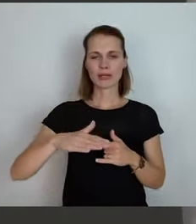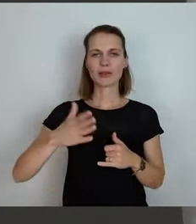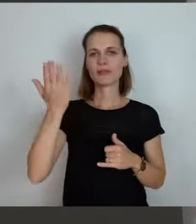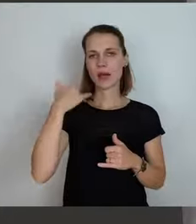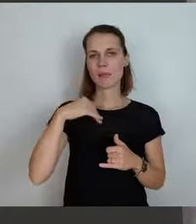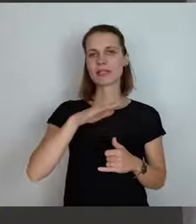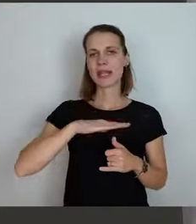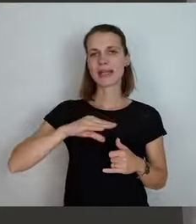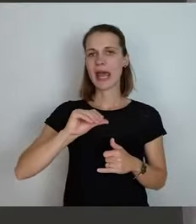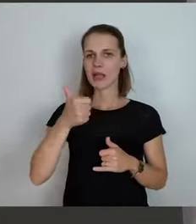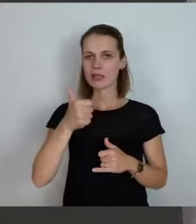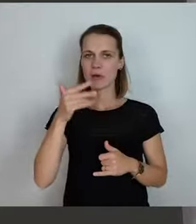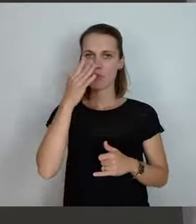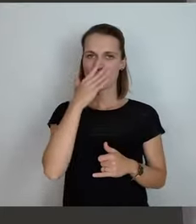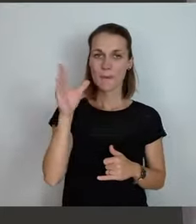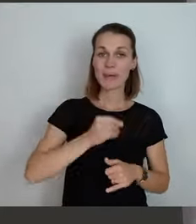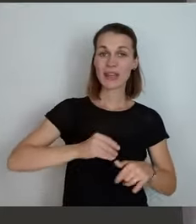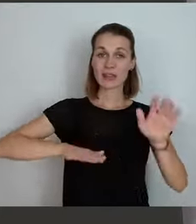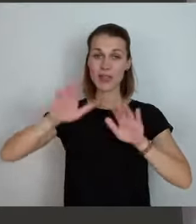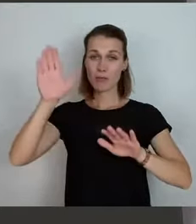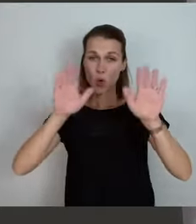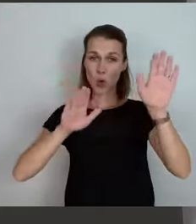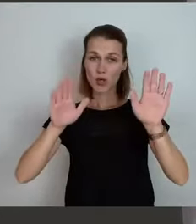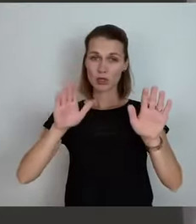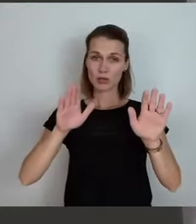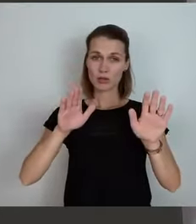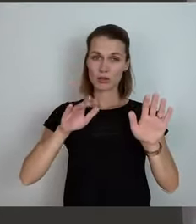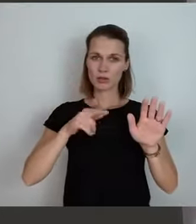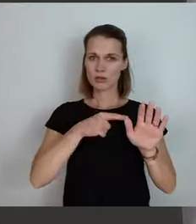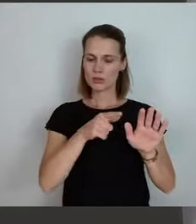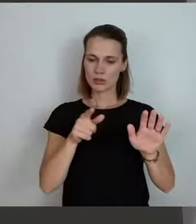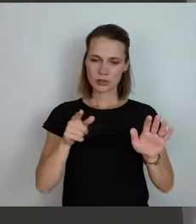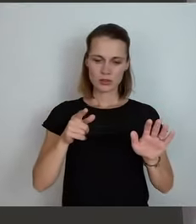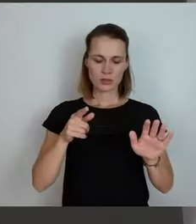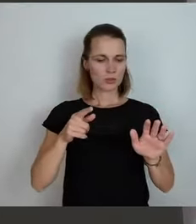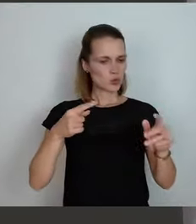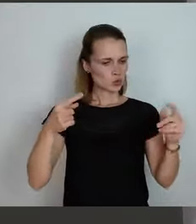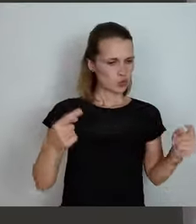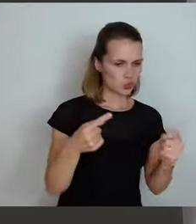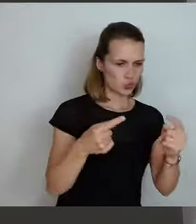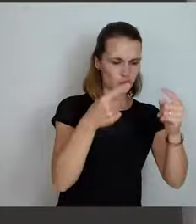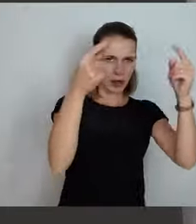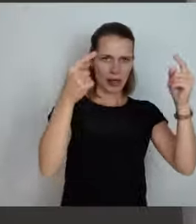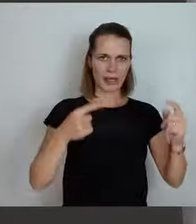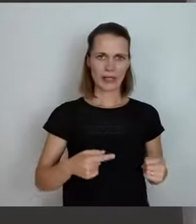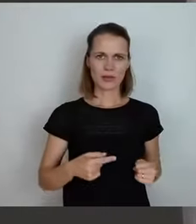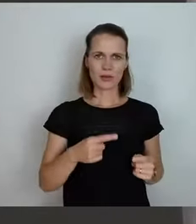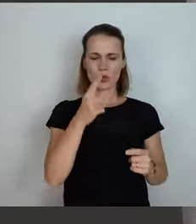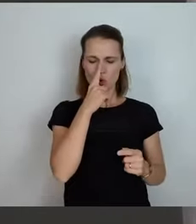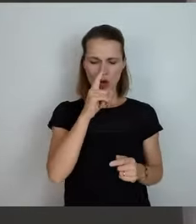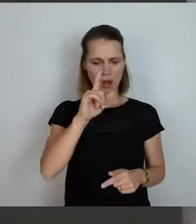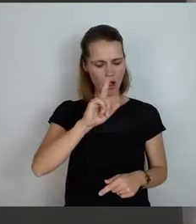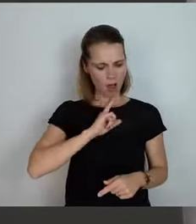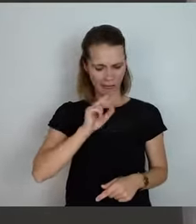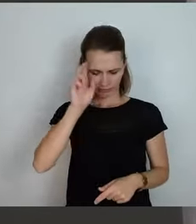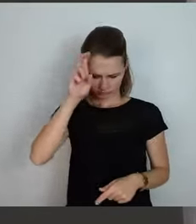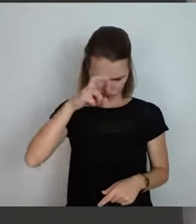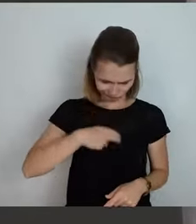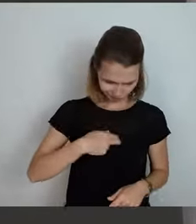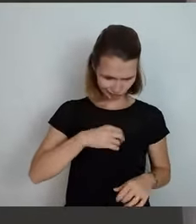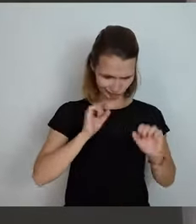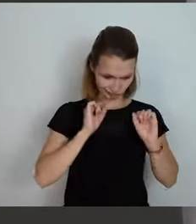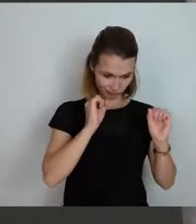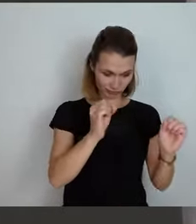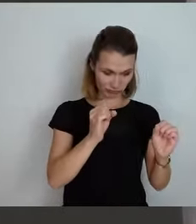Demokratie, haben die sich wie die Kesselflicker zerstritten und haben nur ihr eigenes gesehen. Und ich habe